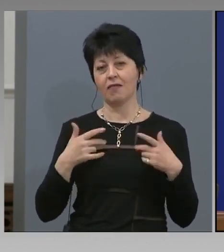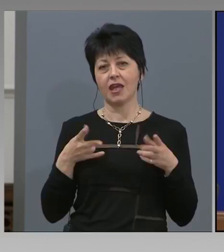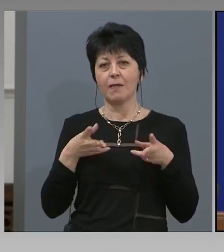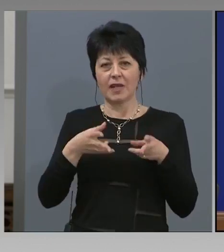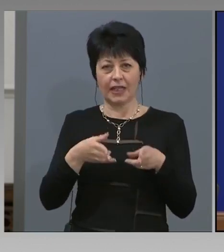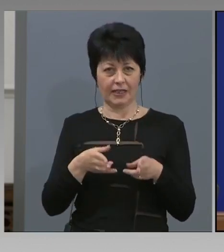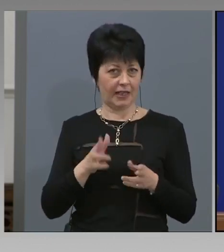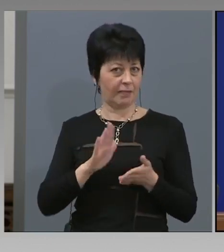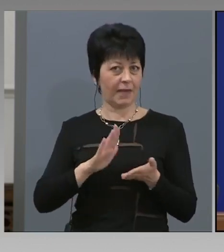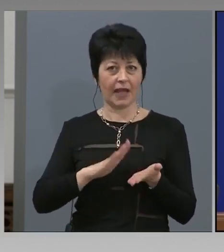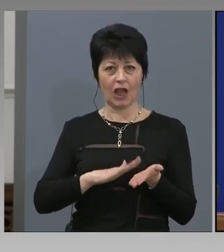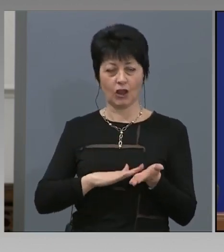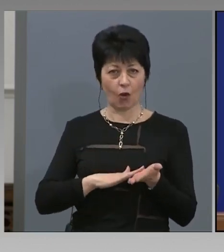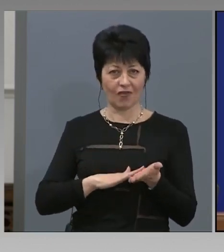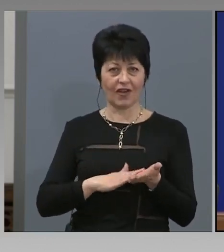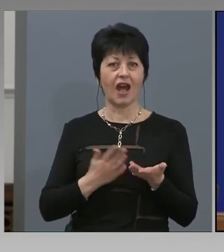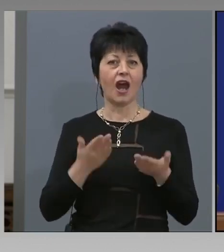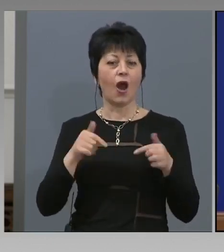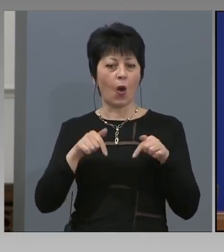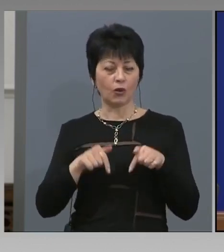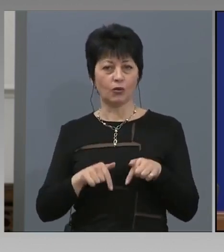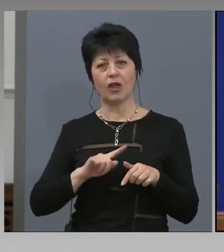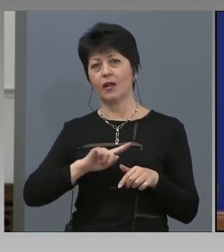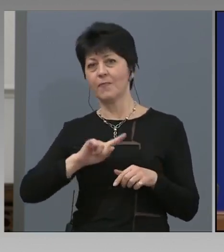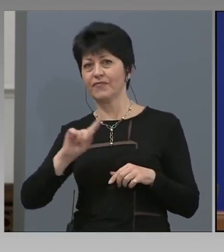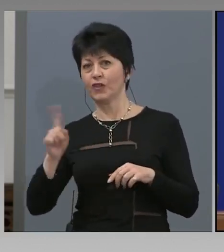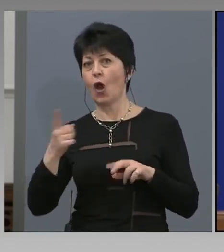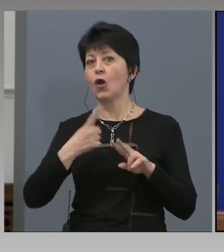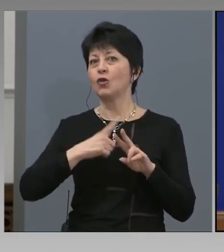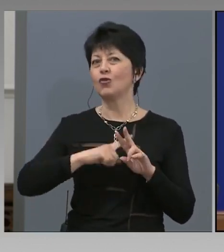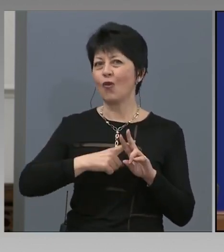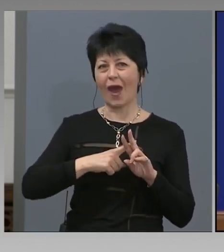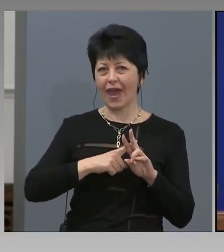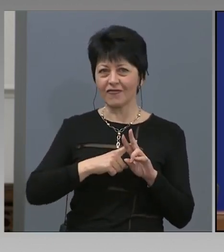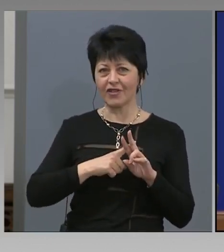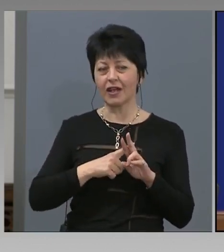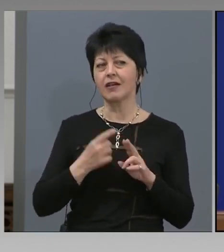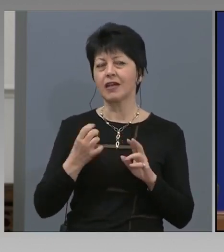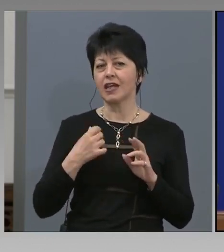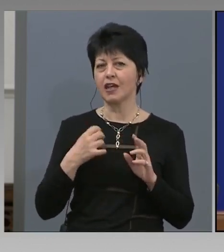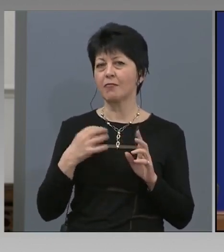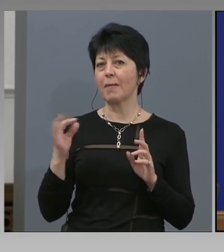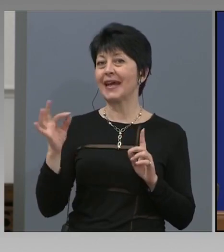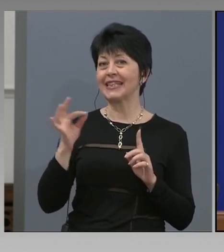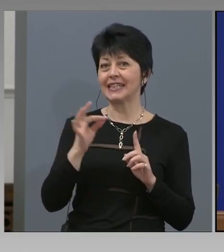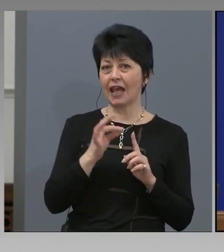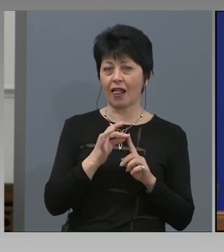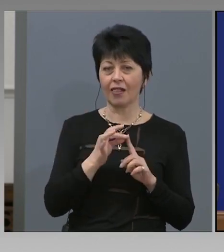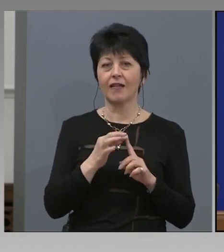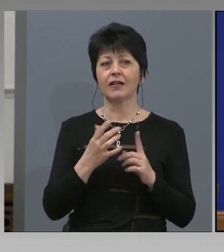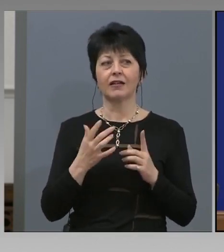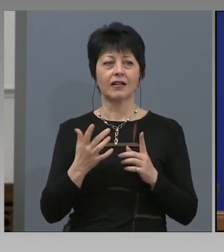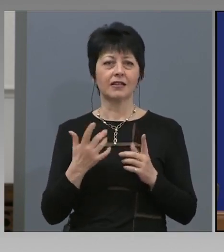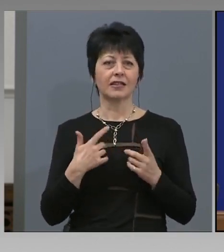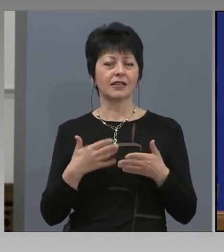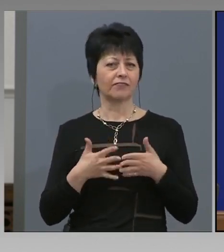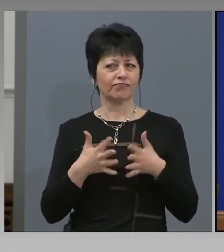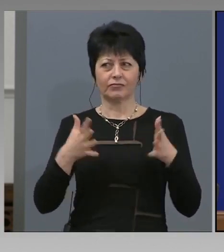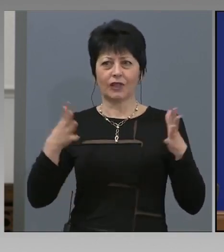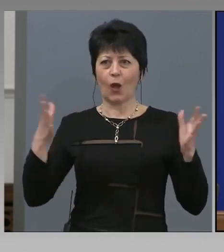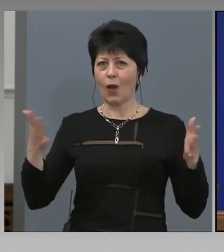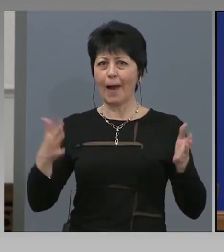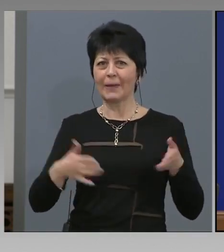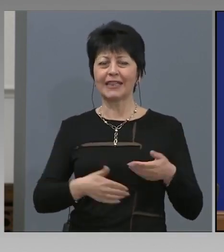договора и от тук до месец ноември сме си поставили цел с голямата помощ на